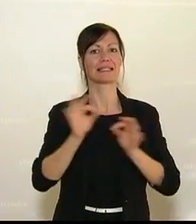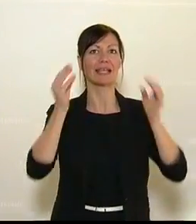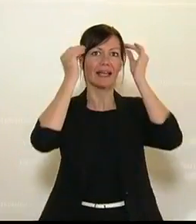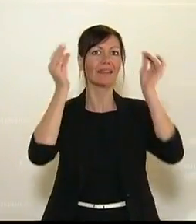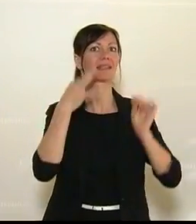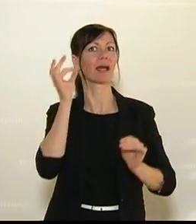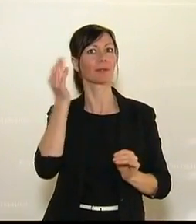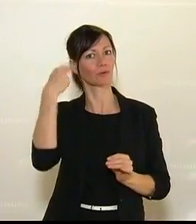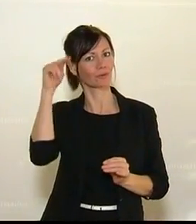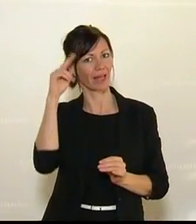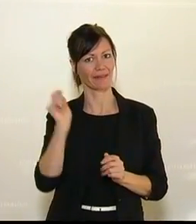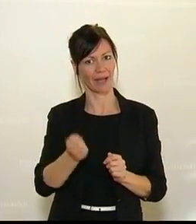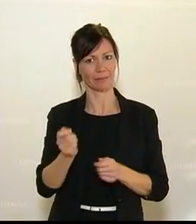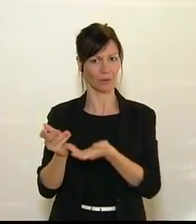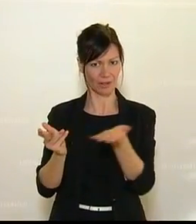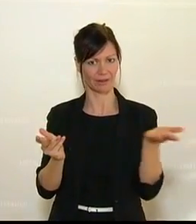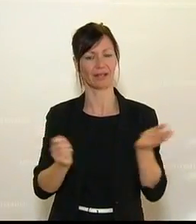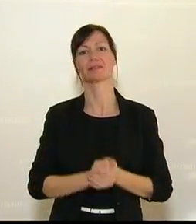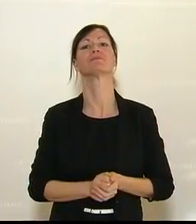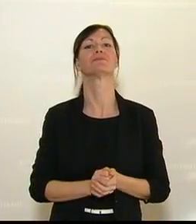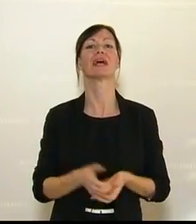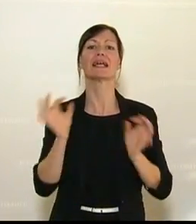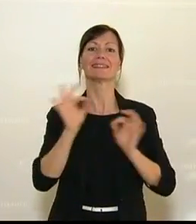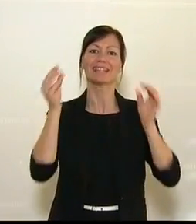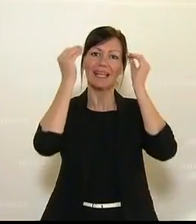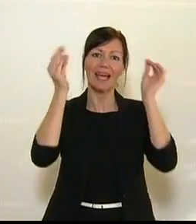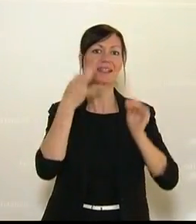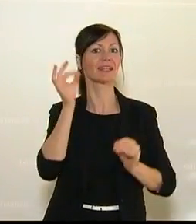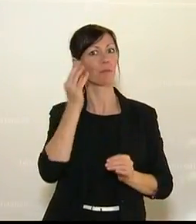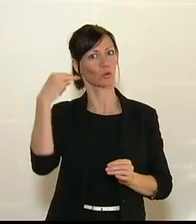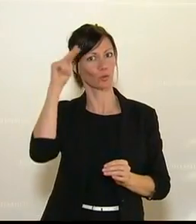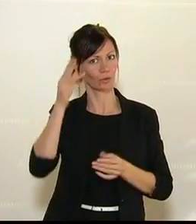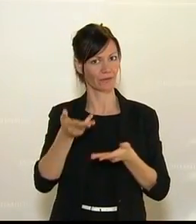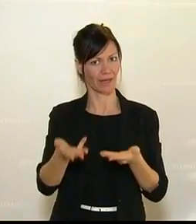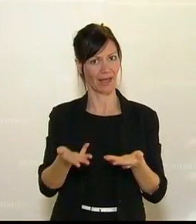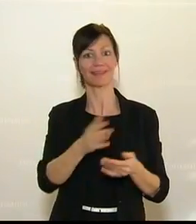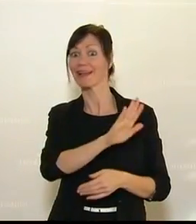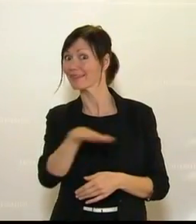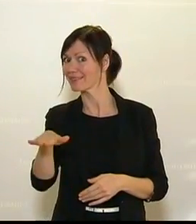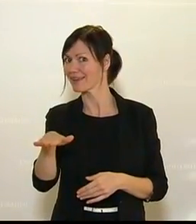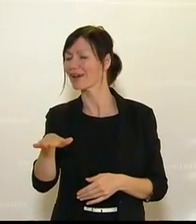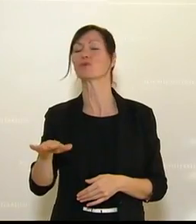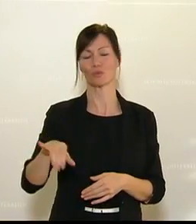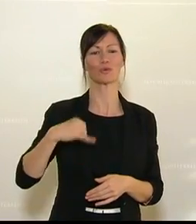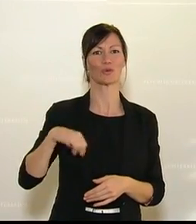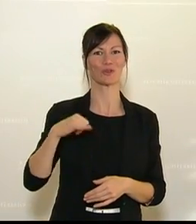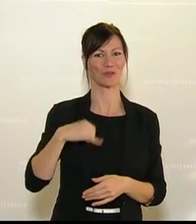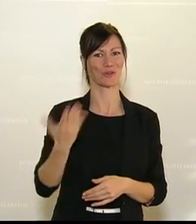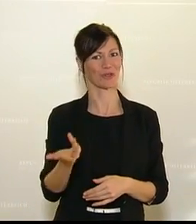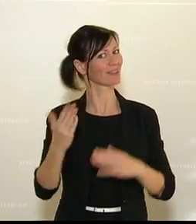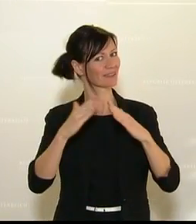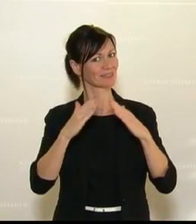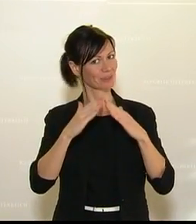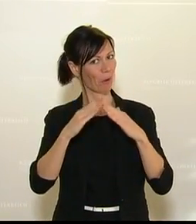Jetzt am Wort die Verteidigungsministerin Claudia Tanner von der ÖVP. Und Kinder und Jugendliche vor den